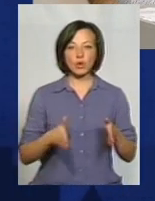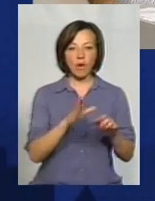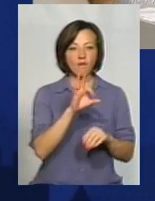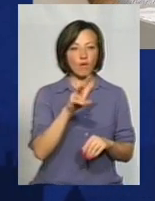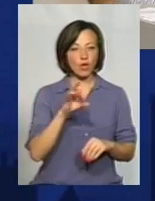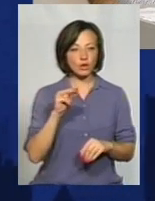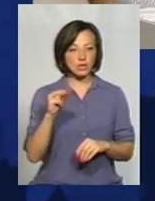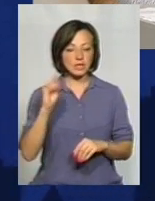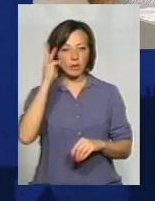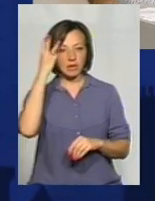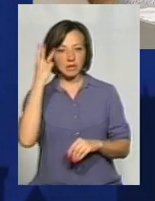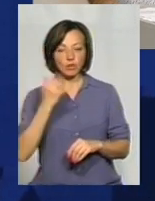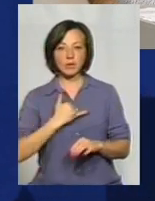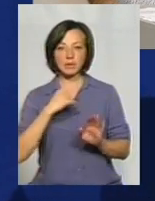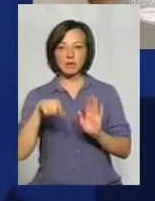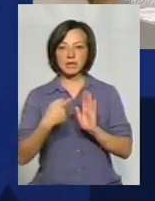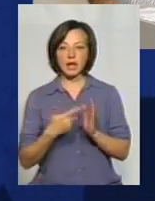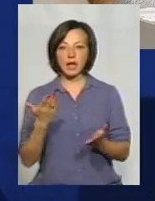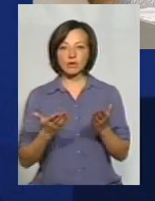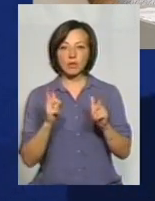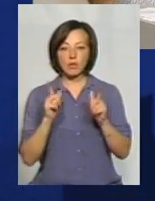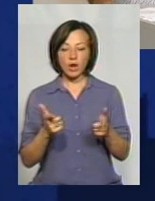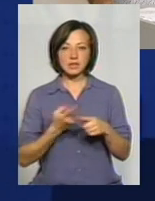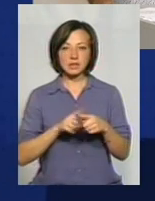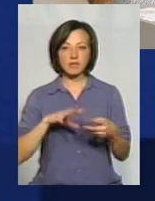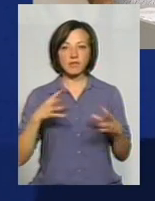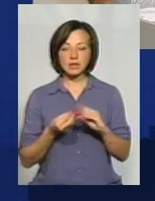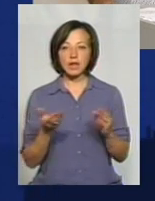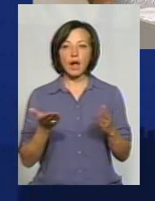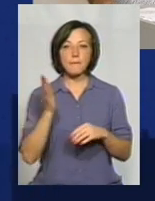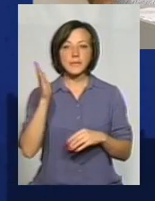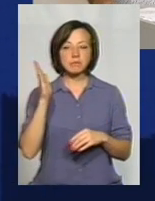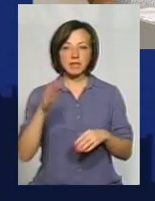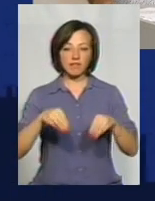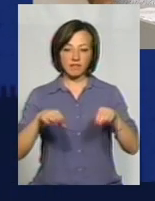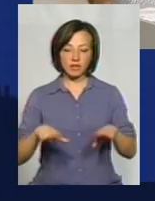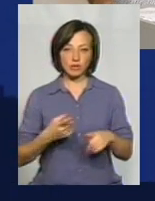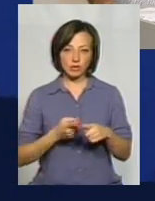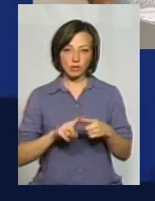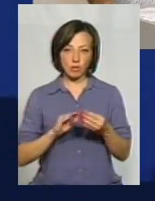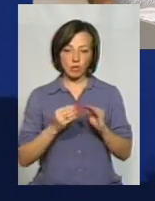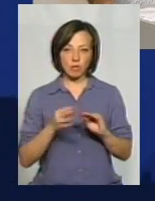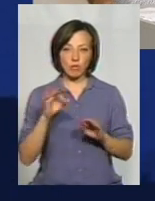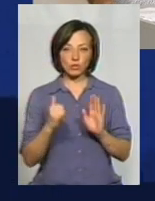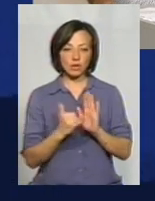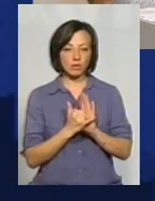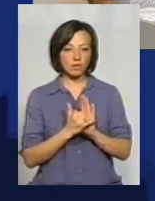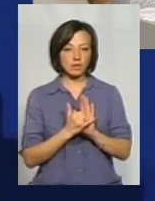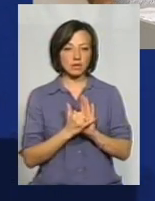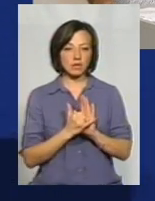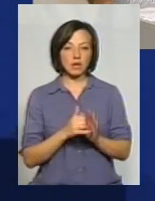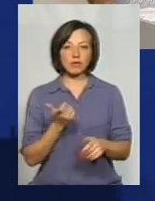Хмельницький. У мене питання, якщо погоджується з даним висновком, яка перспектива вирішення даного питання щодо встановлення